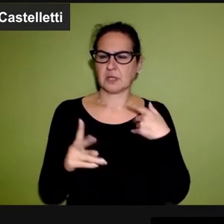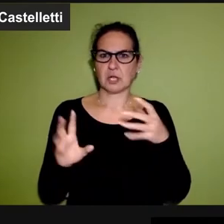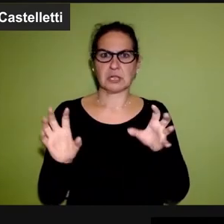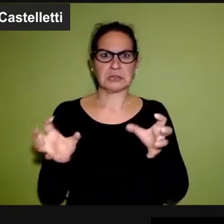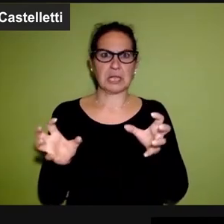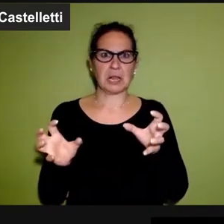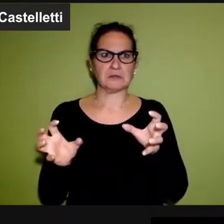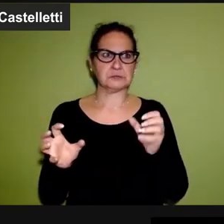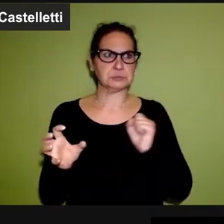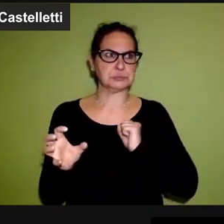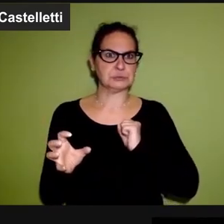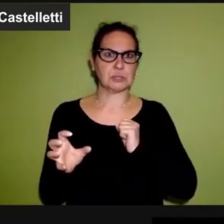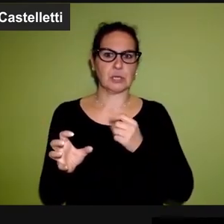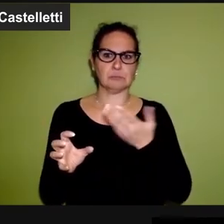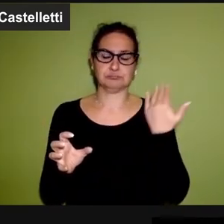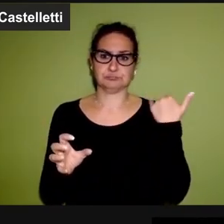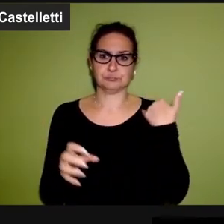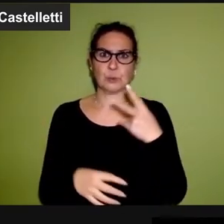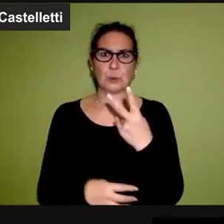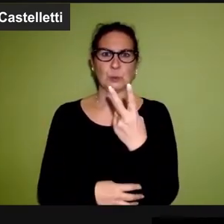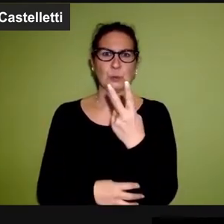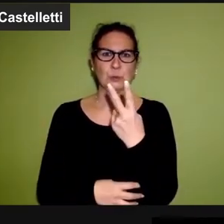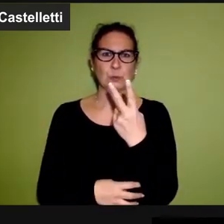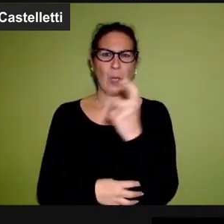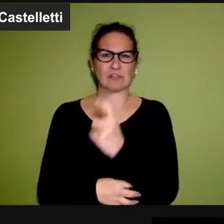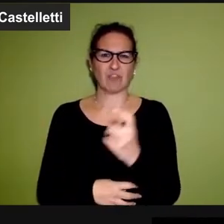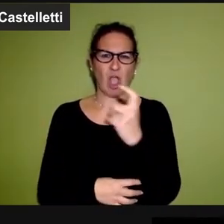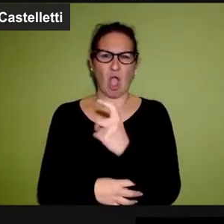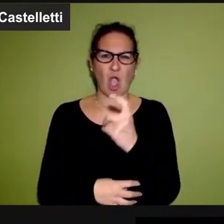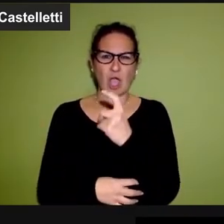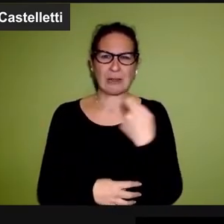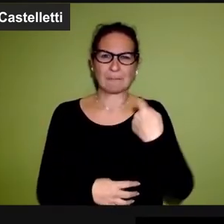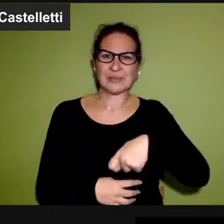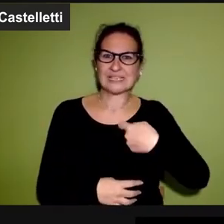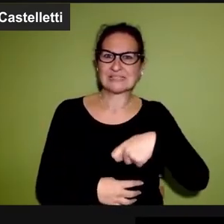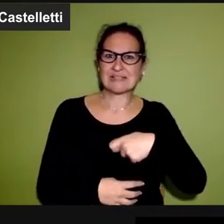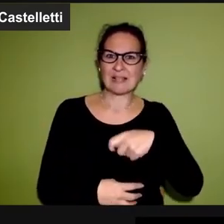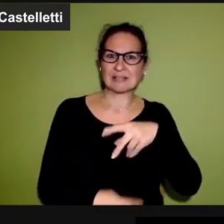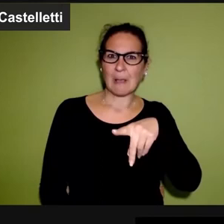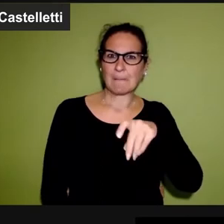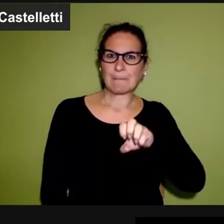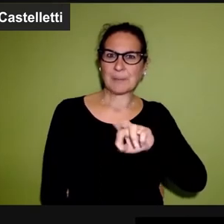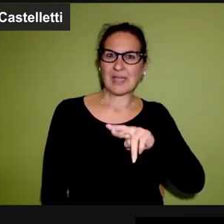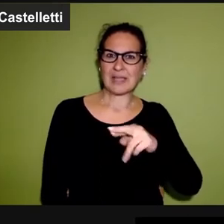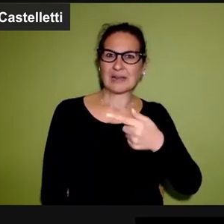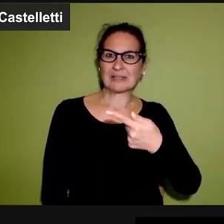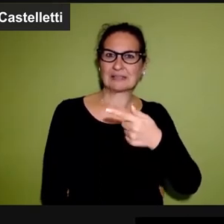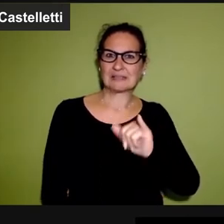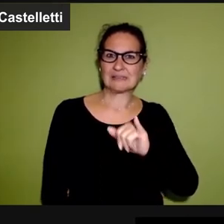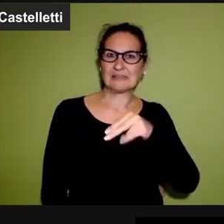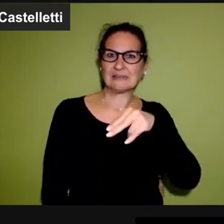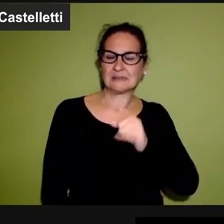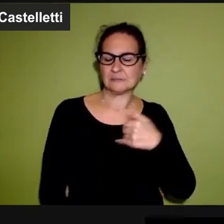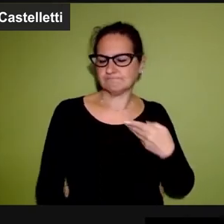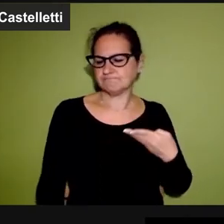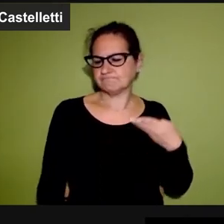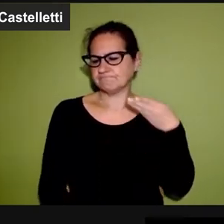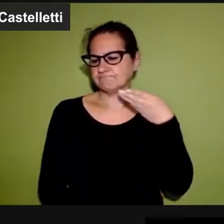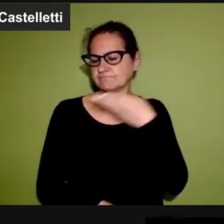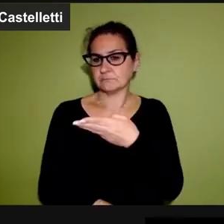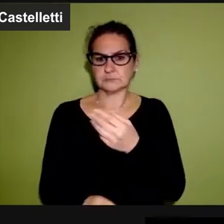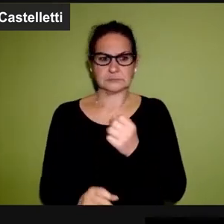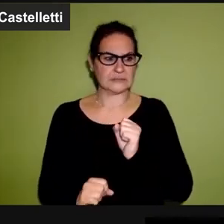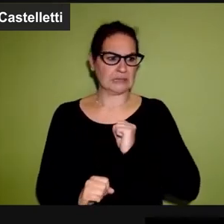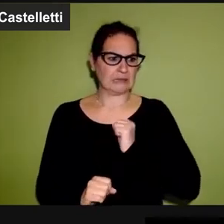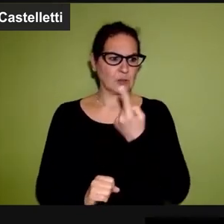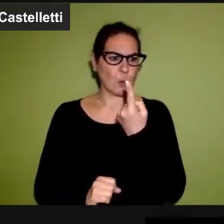che credo durò un paio di giorni con il presidente della Repubblica Pertini che andò lì. E' proprio ieri